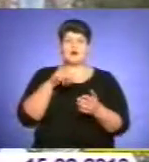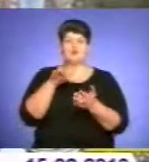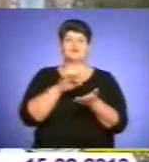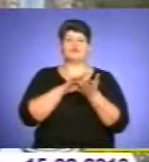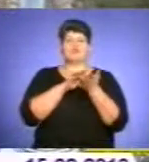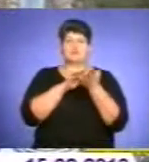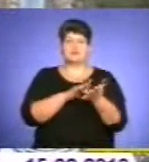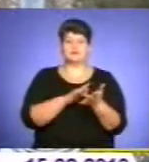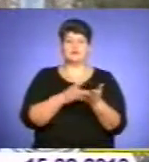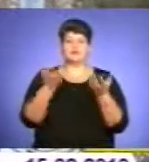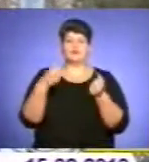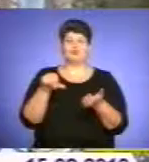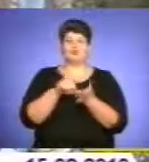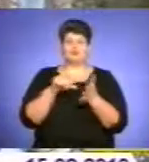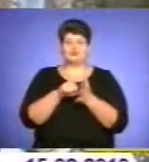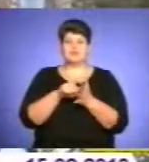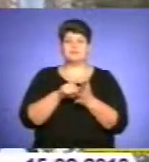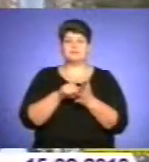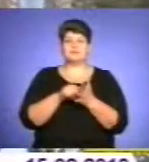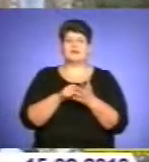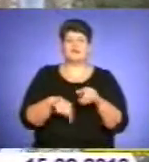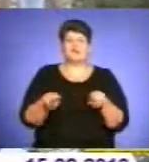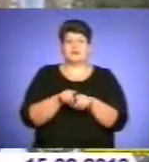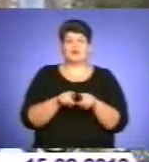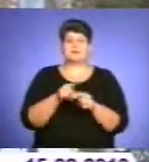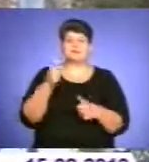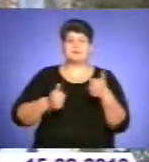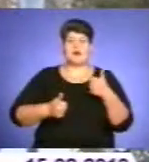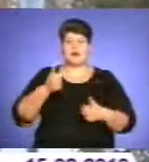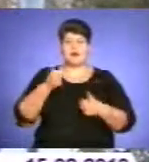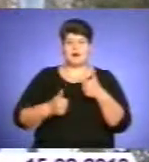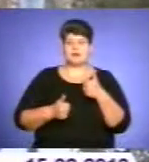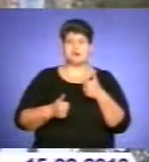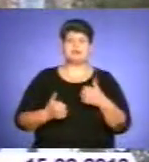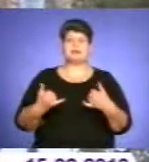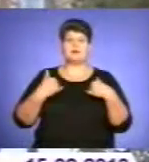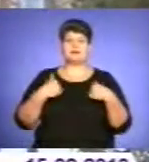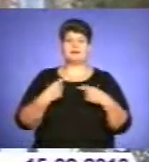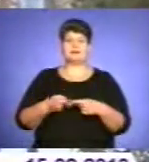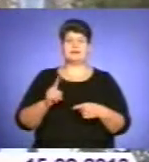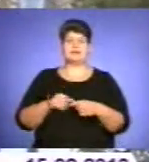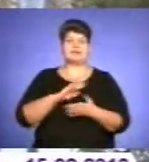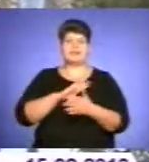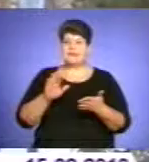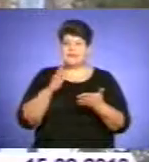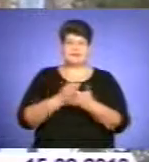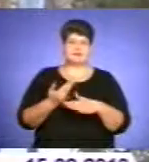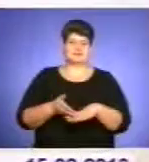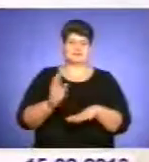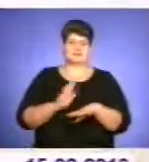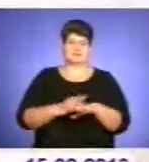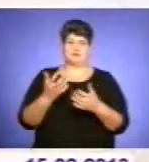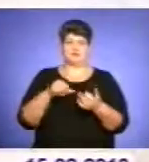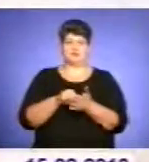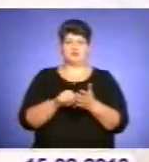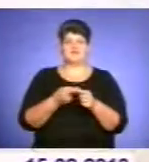десь в горі, беру участь, також в таких подібних змаганнях. Для мене це вже не є складно, брати участь у таких змаганнях.